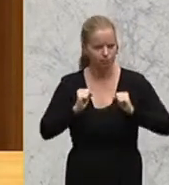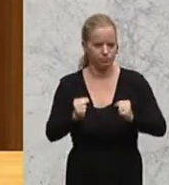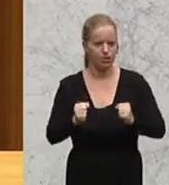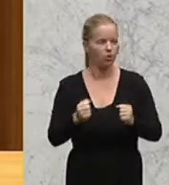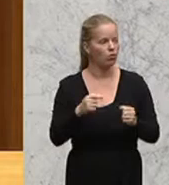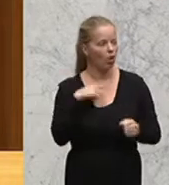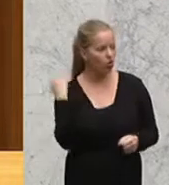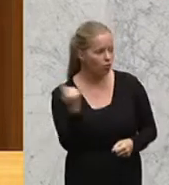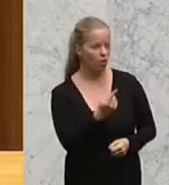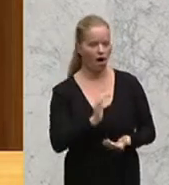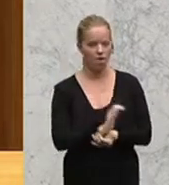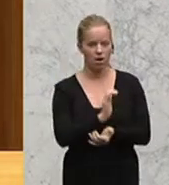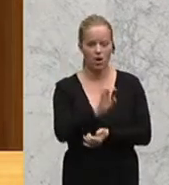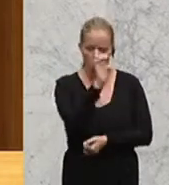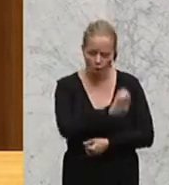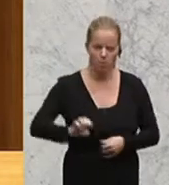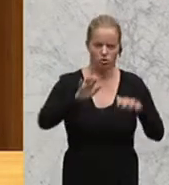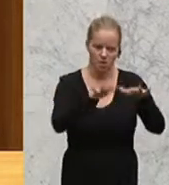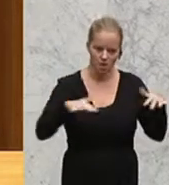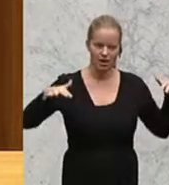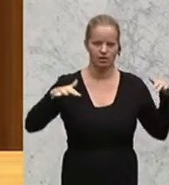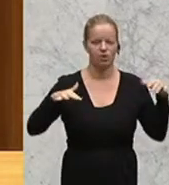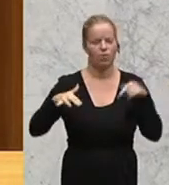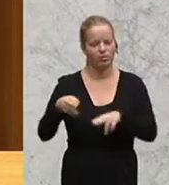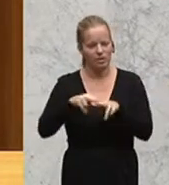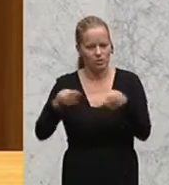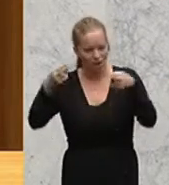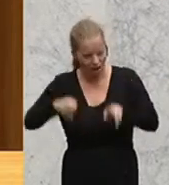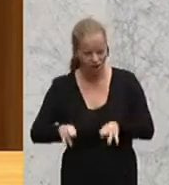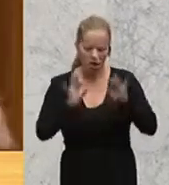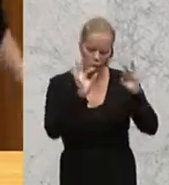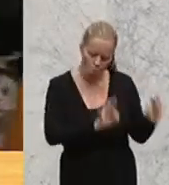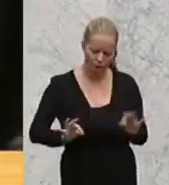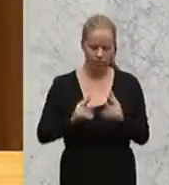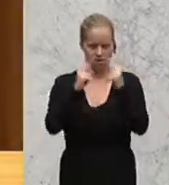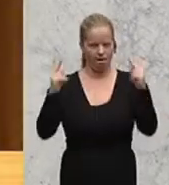Europäischen Parlament, aber auch im Nationalrat, einen Ordnungsrahmen zu schaffen. Danke.